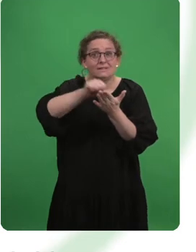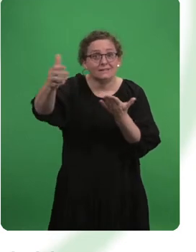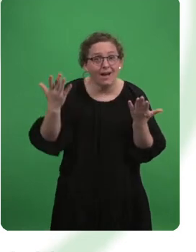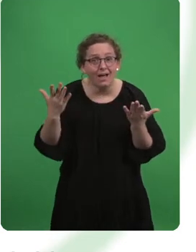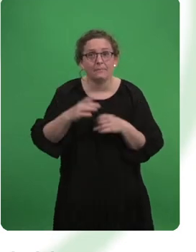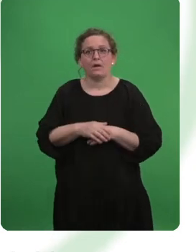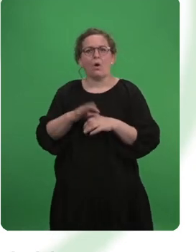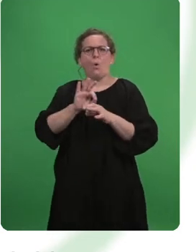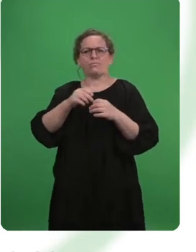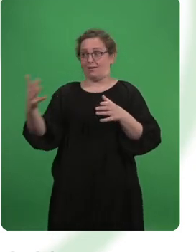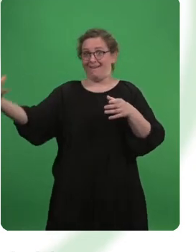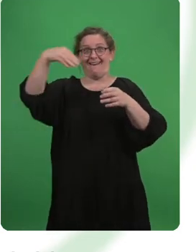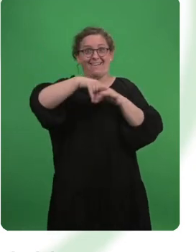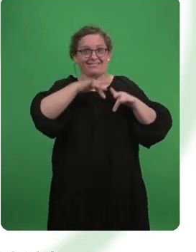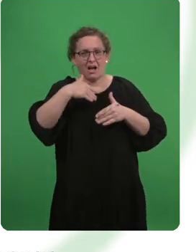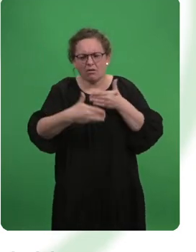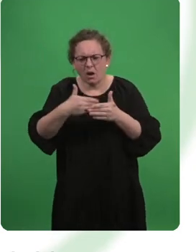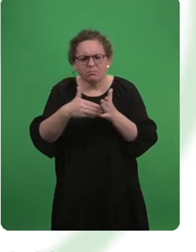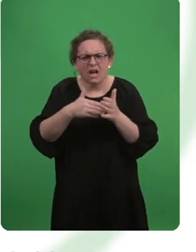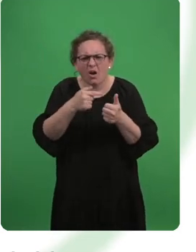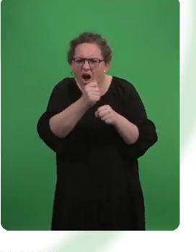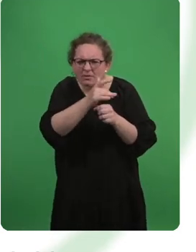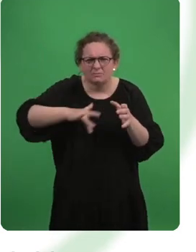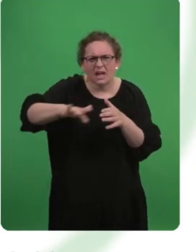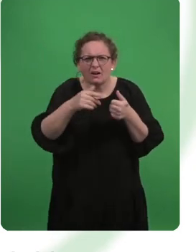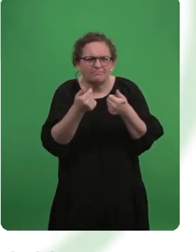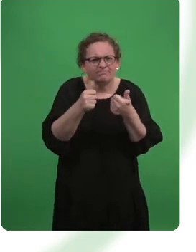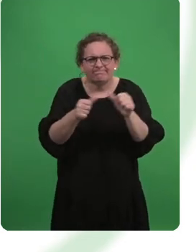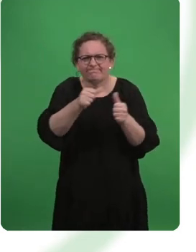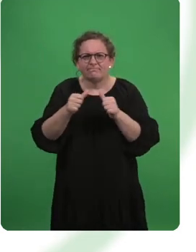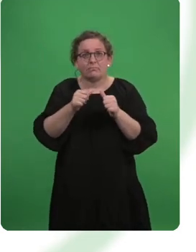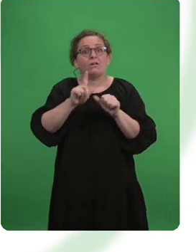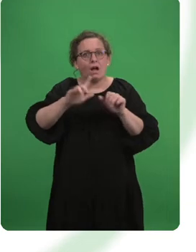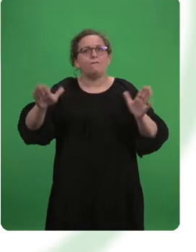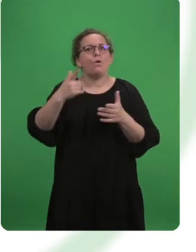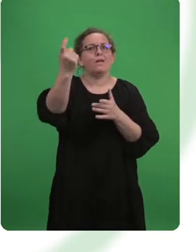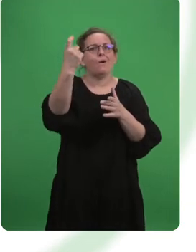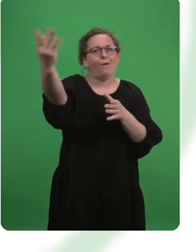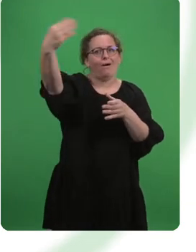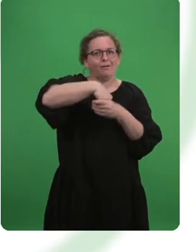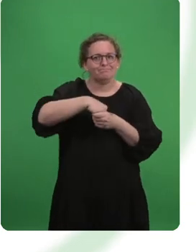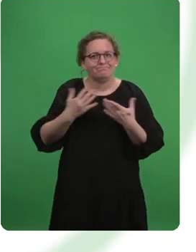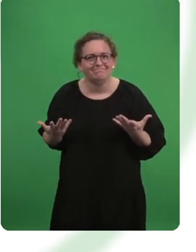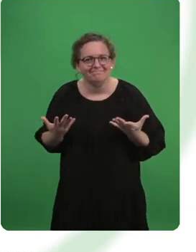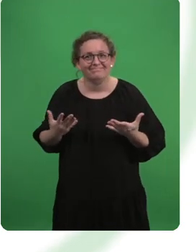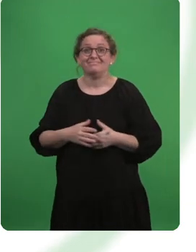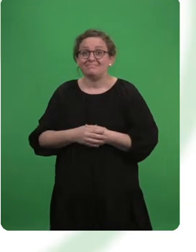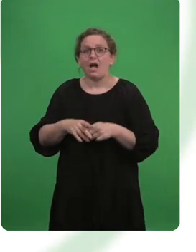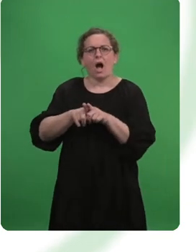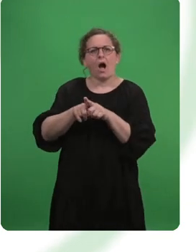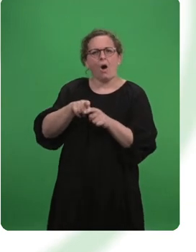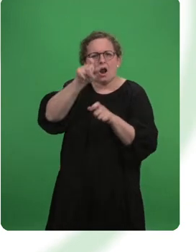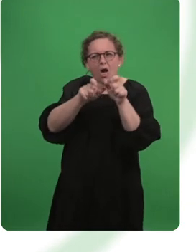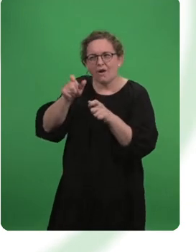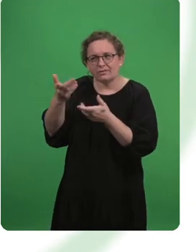anfallende Kosten, zum Beispiel zur Adaptierung von Arbeitsplätzen, können durch Förderungen kompensiert werden. Man muss den Leuten